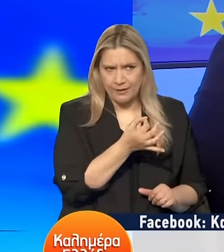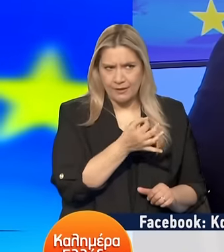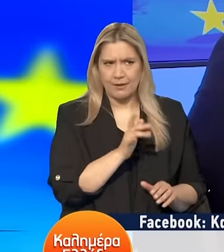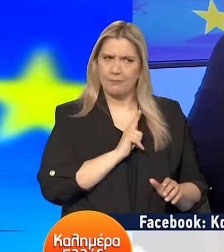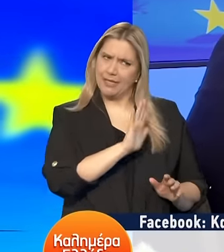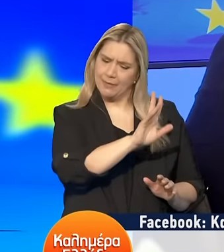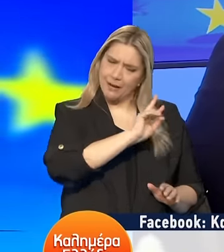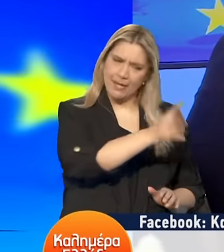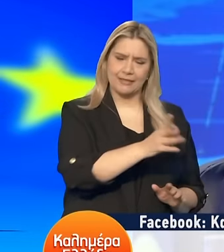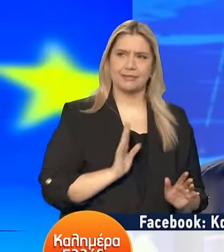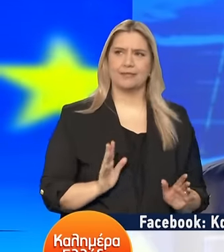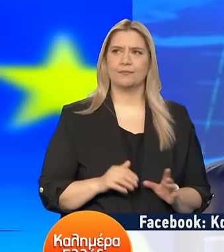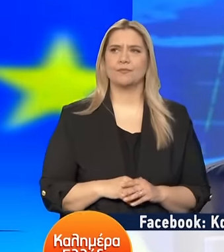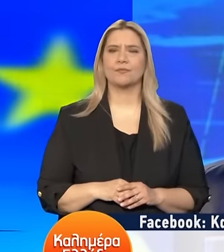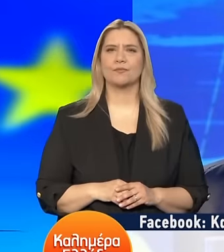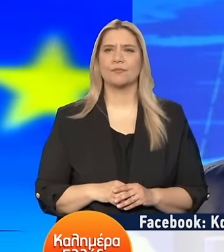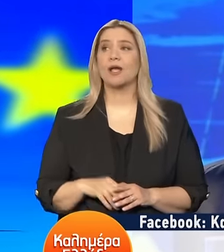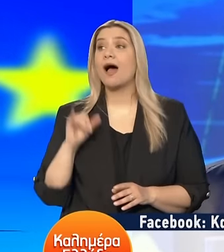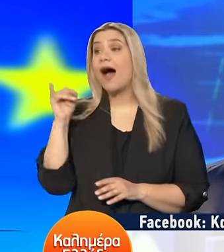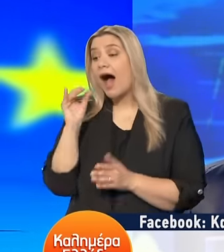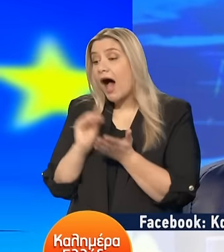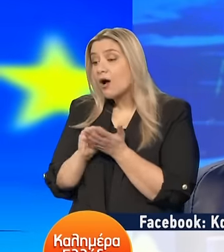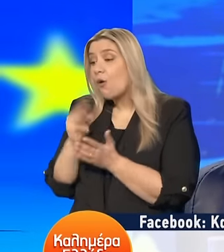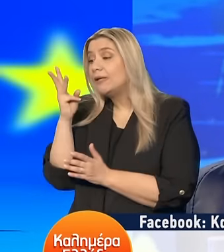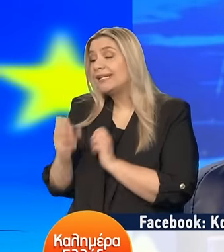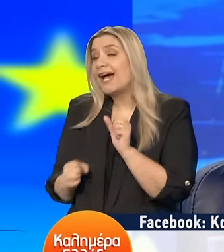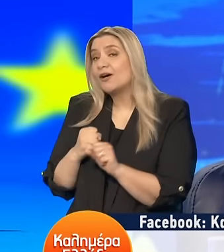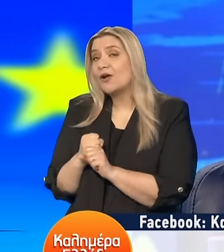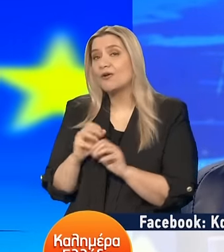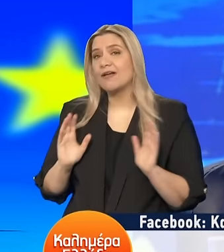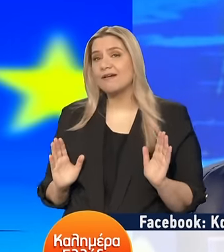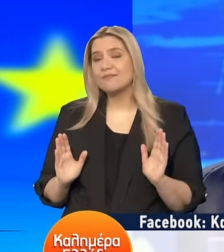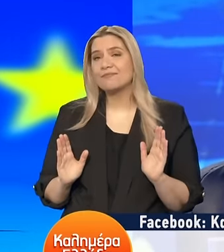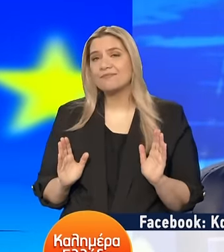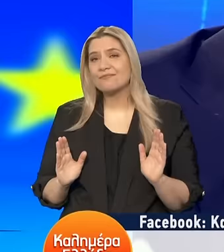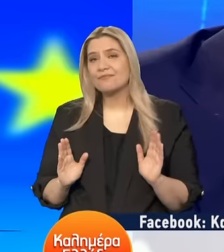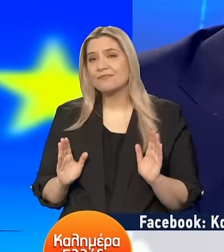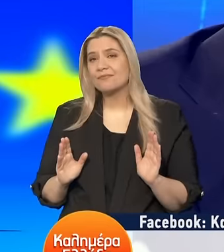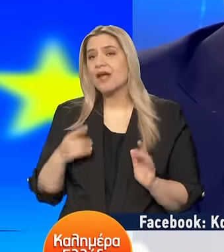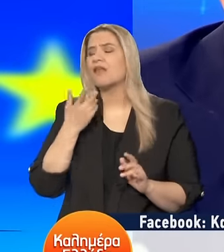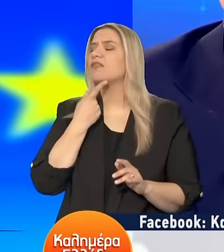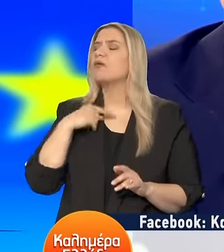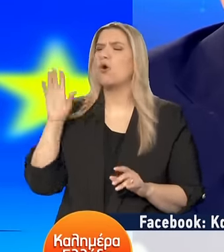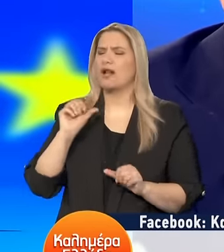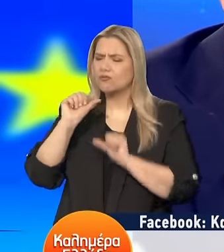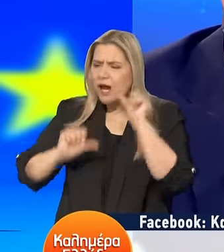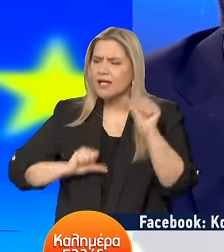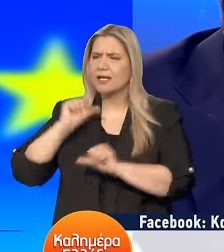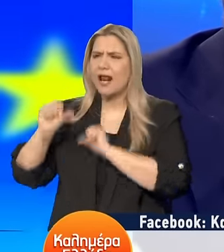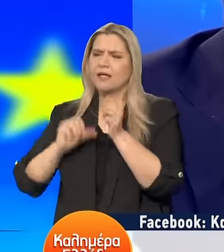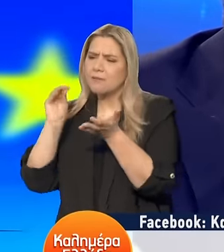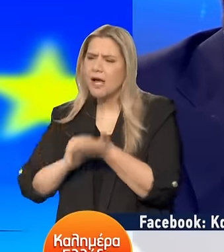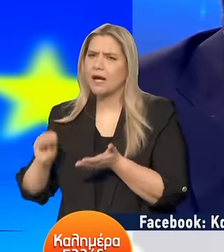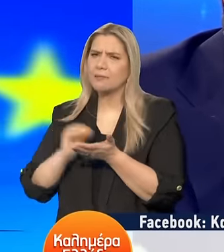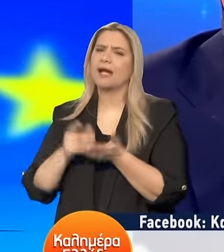απαντήσει Έχουμε ακόμα τρία χρόνια Κυβερνητικής θητείας Ξέρετε ότι δεν μου αρέσουν Οι συχνές αλλαγές Στα